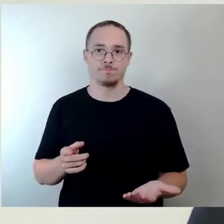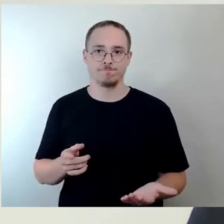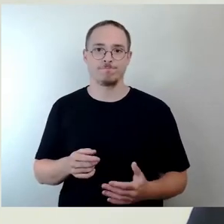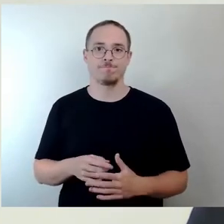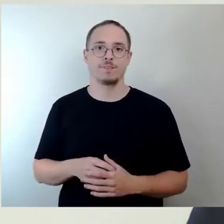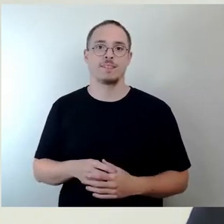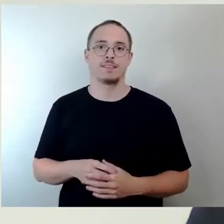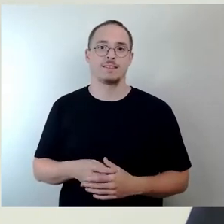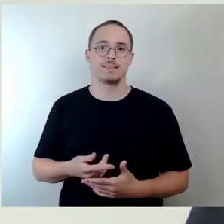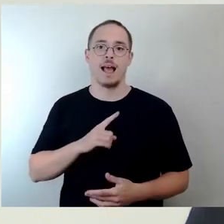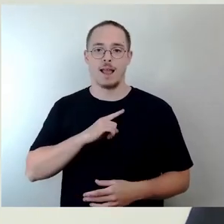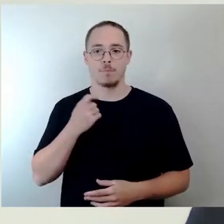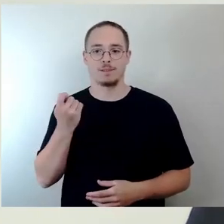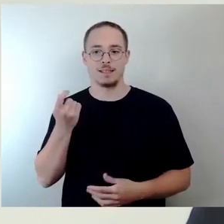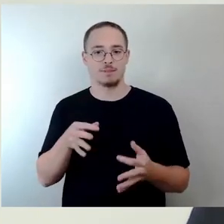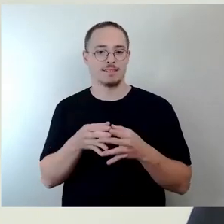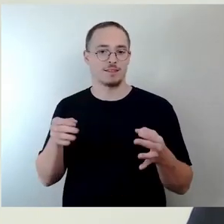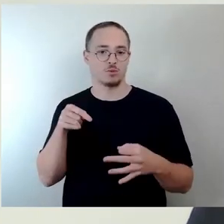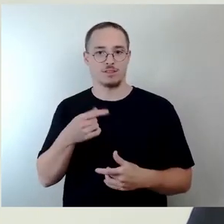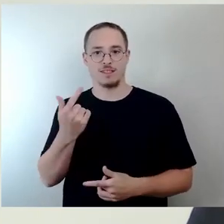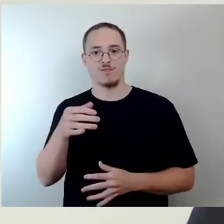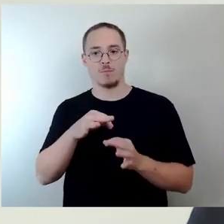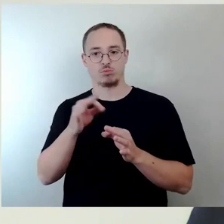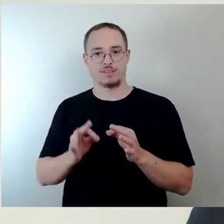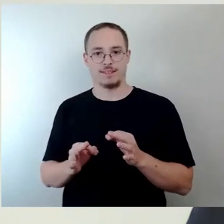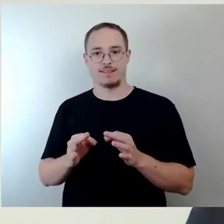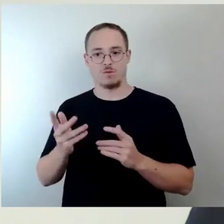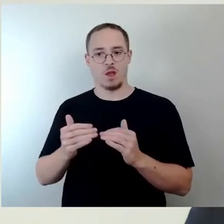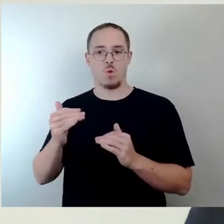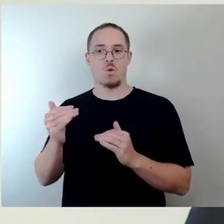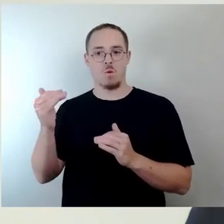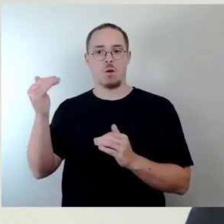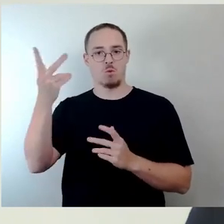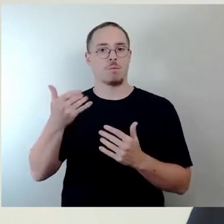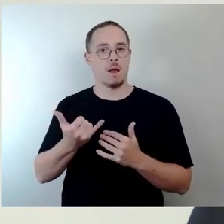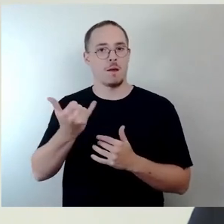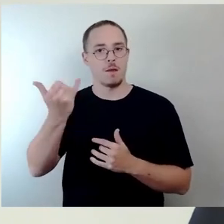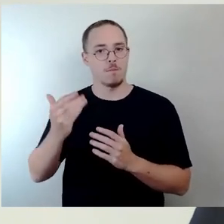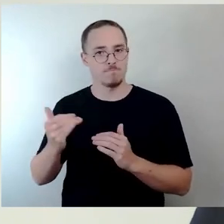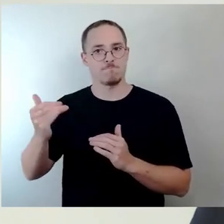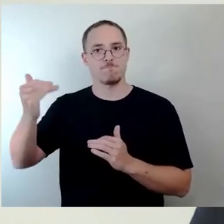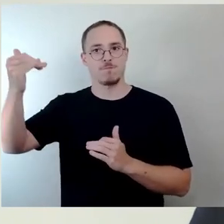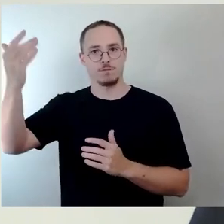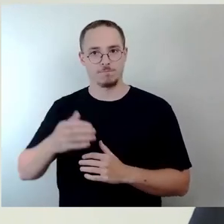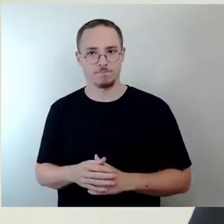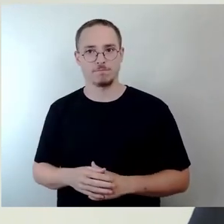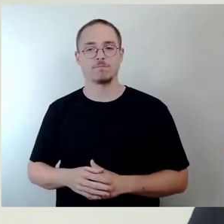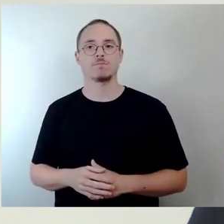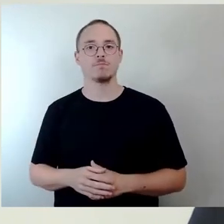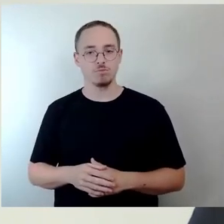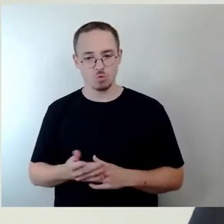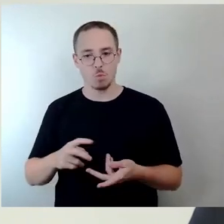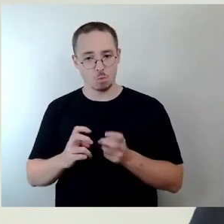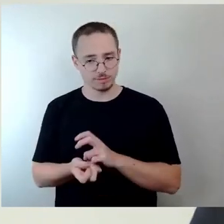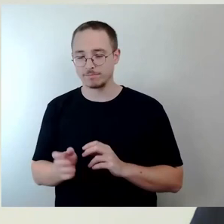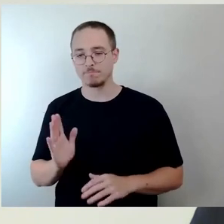regulär verankerten 2-Prozent-Erhöhung pro Jahr umgesetzt werden sollen, sondern dass es 10